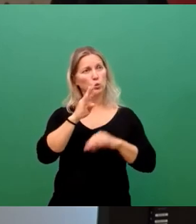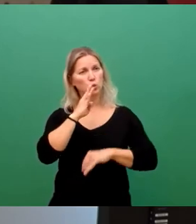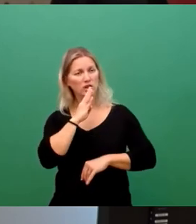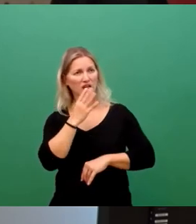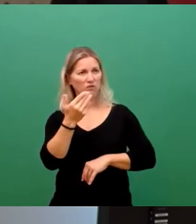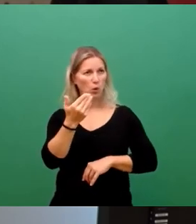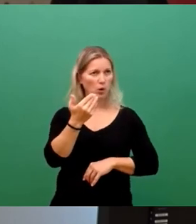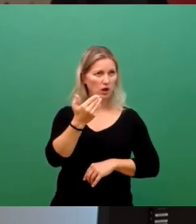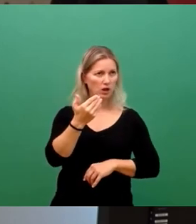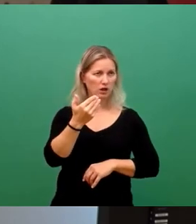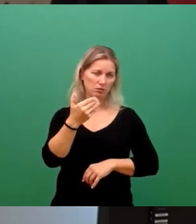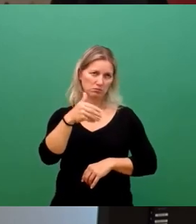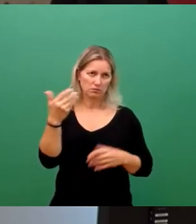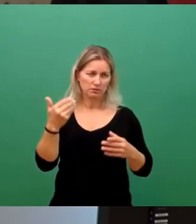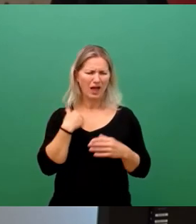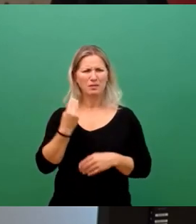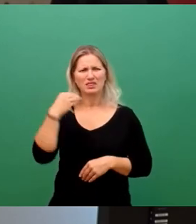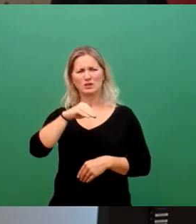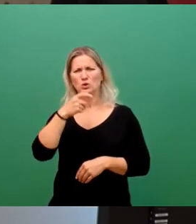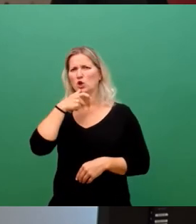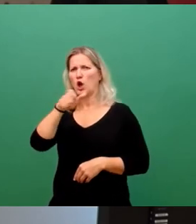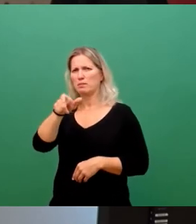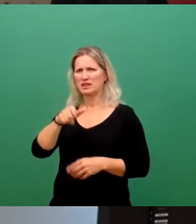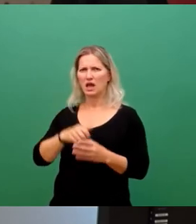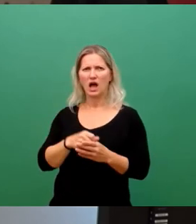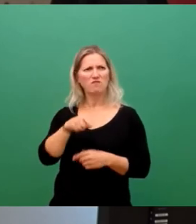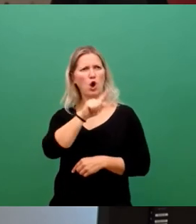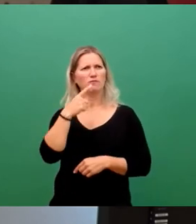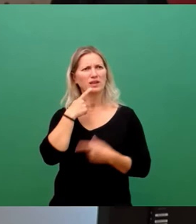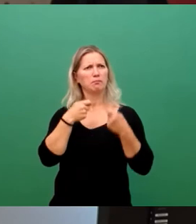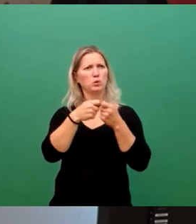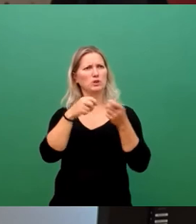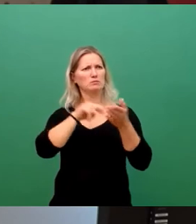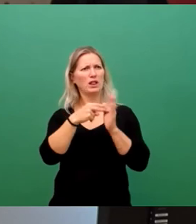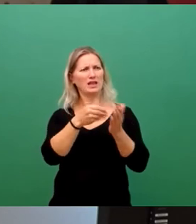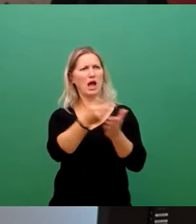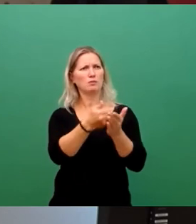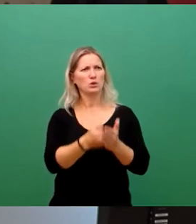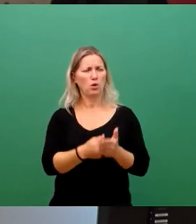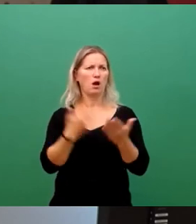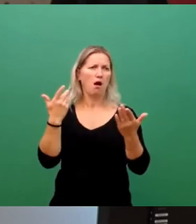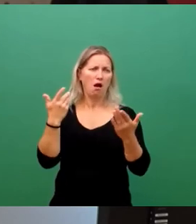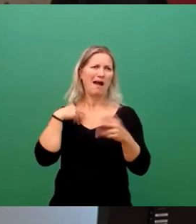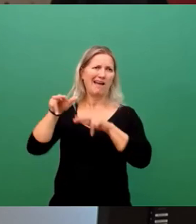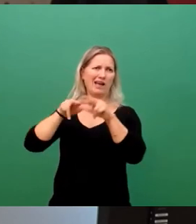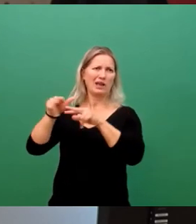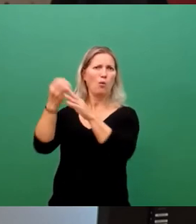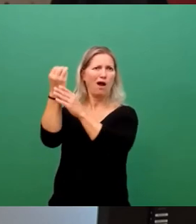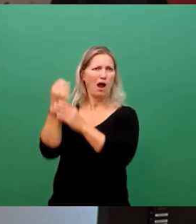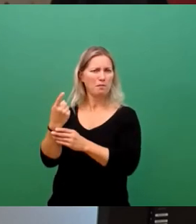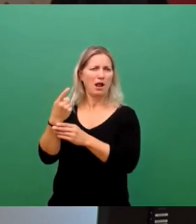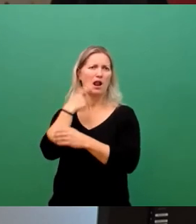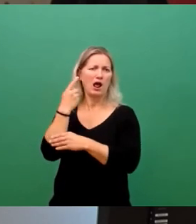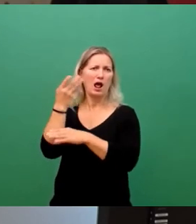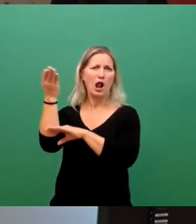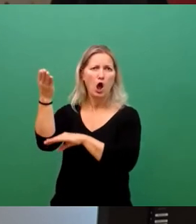vielleicht aber an der Stelle nur einen Kommentar, weil ja sehr viel auch bundespolitisch argumentiert wird. Ampel wird gelobt, Ampel wird gescholten. Ja, die Ampel hat,